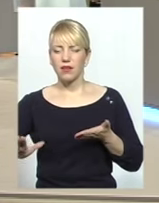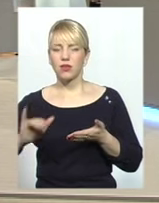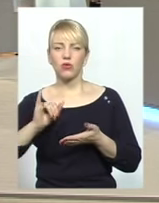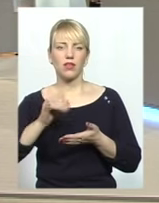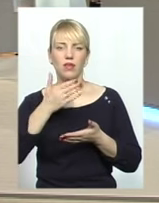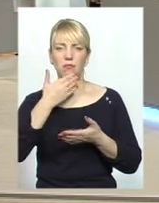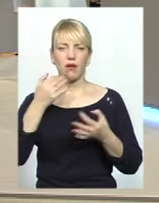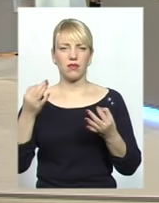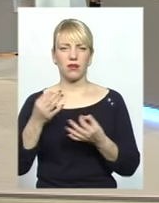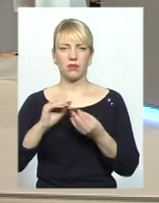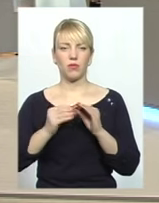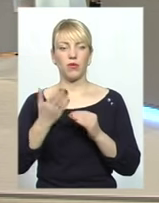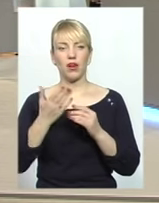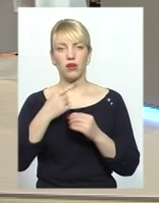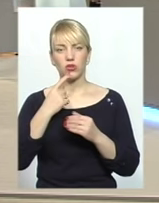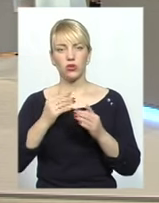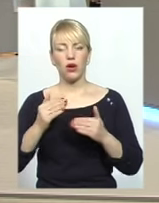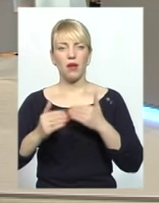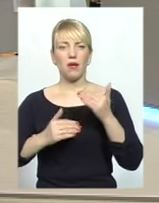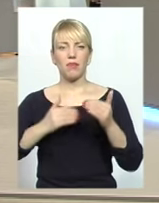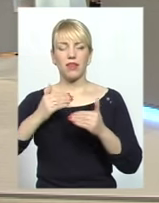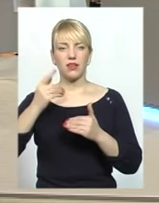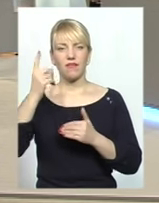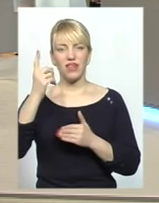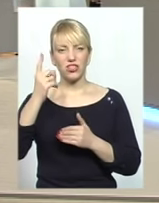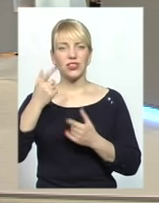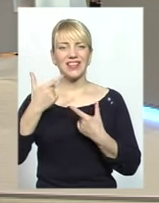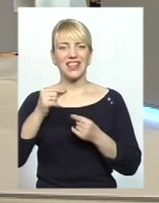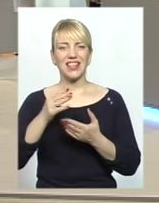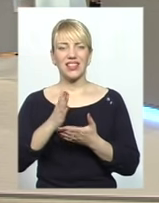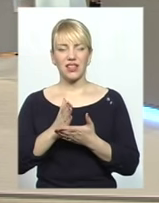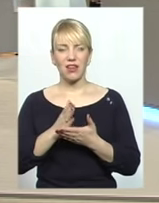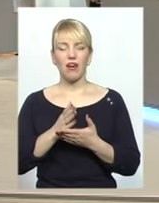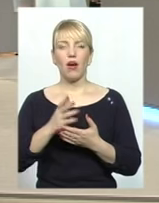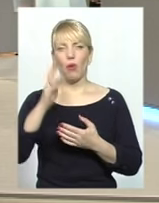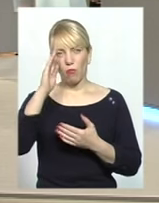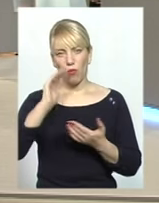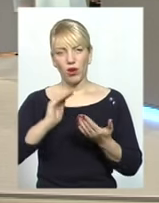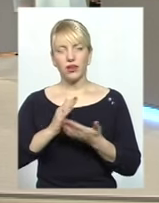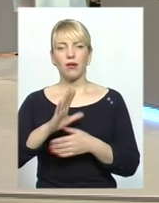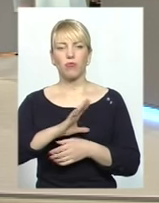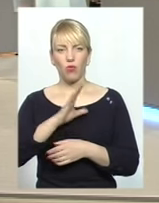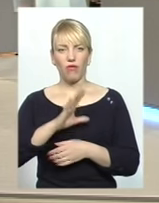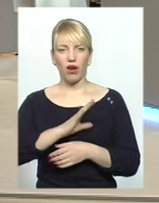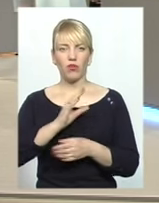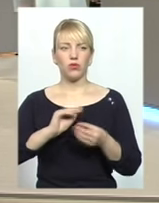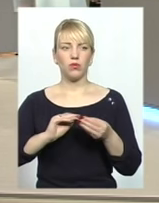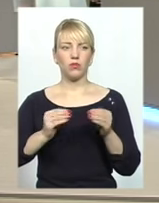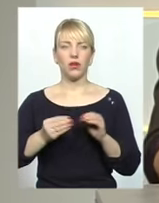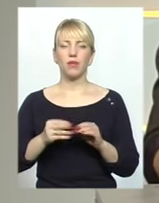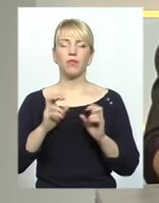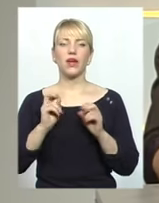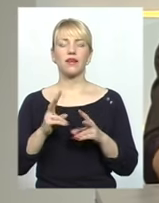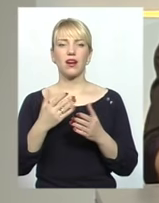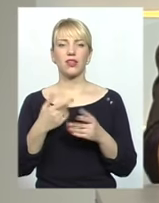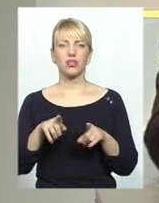Але якщо піднімаємося вище, де є політика, тоді бувають проблеми. А як же тоді стається